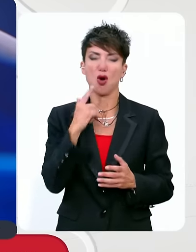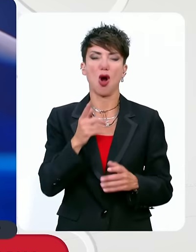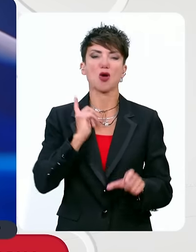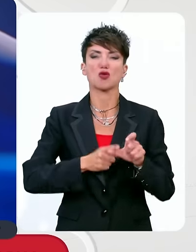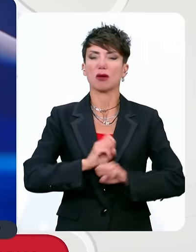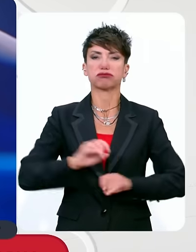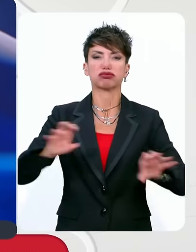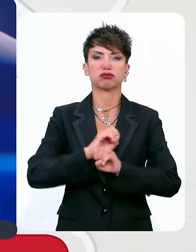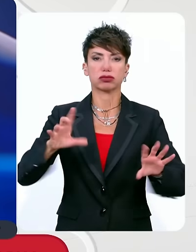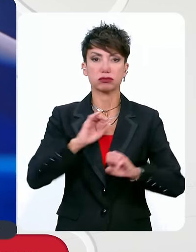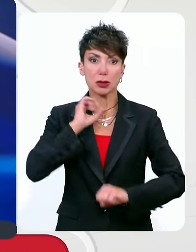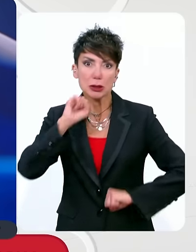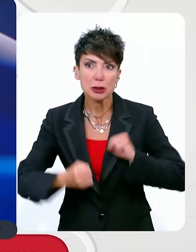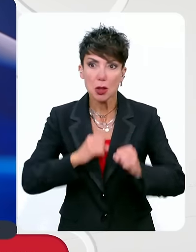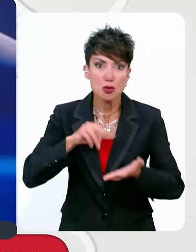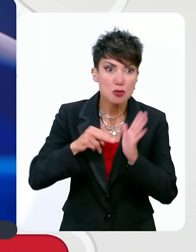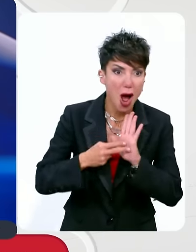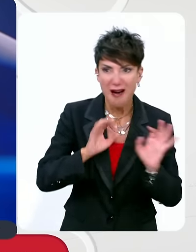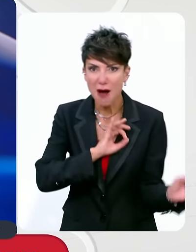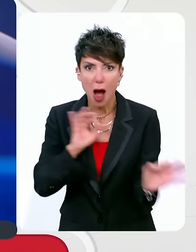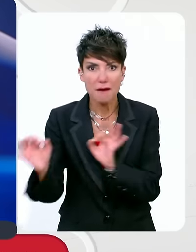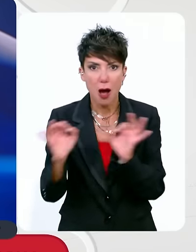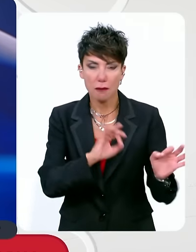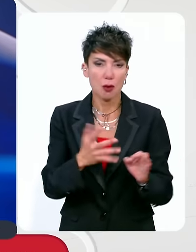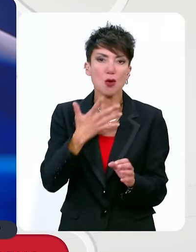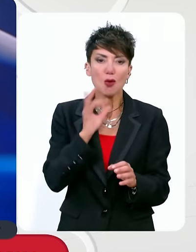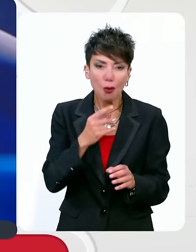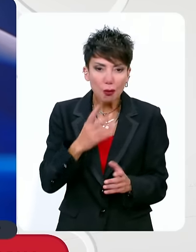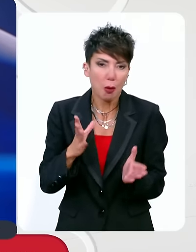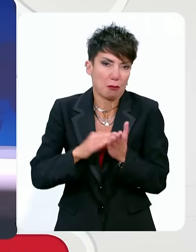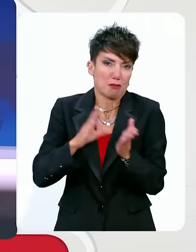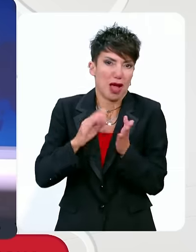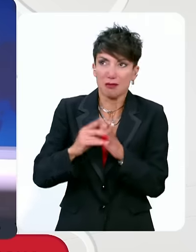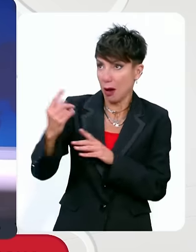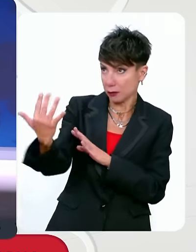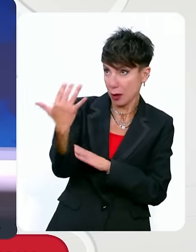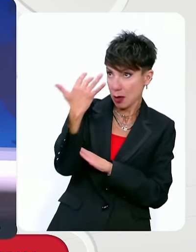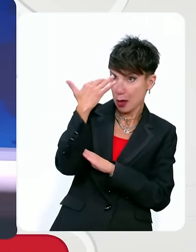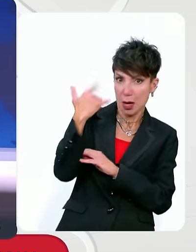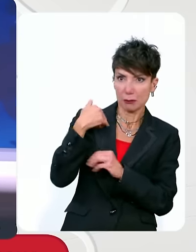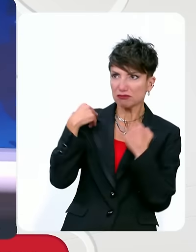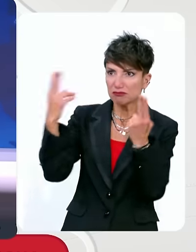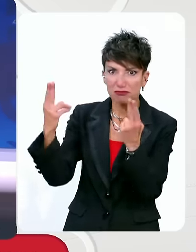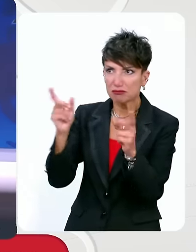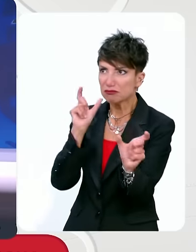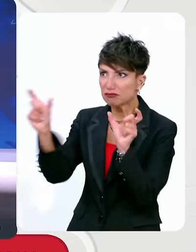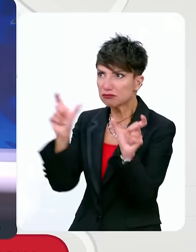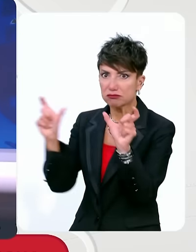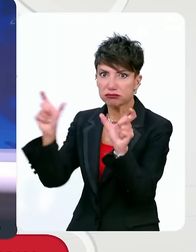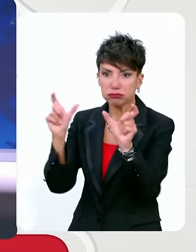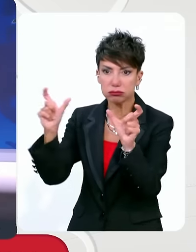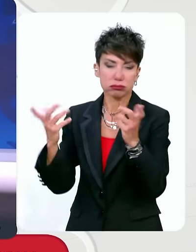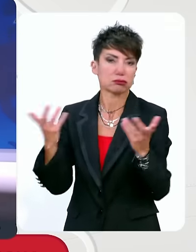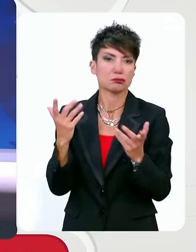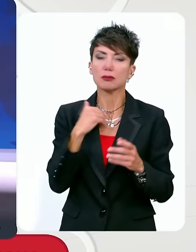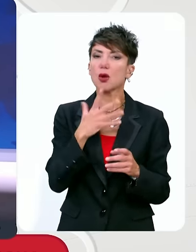ελληνικός λαός και να τα αντιπαλεύει. Γιατί το κύριο ζήτημα είναι τι αντιπολίτευση κάνει σε αυτά. Όπως στην Ελλάδα για παράδειγμα, γιατί ούτε στην